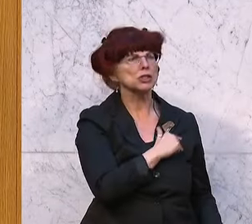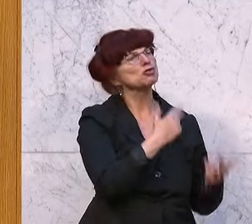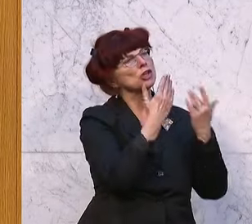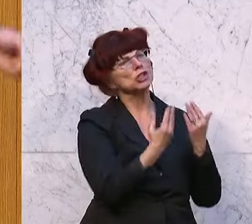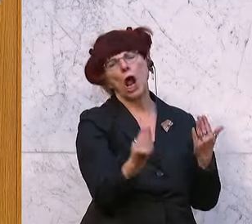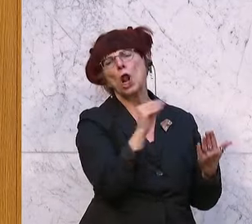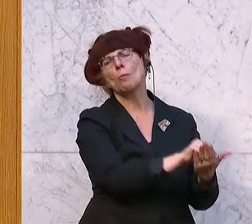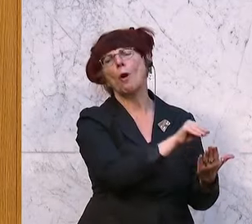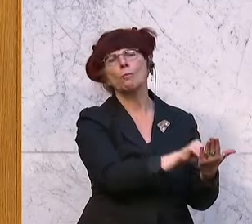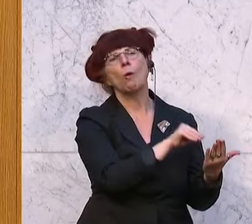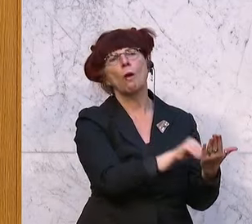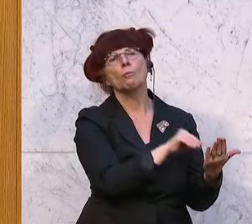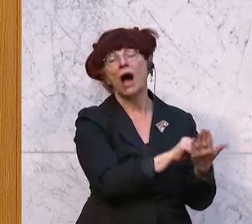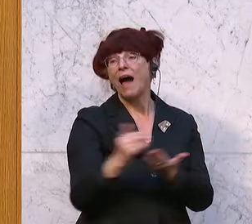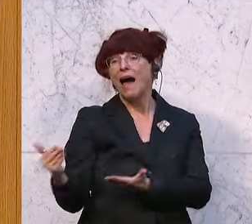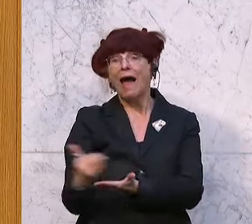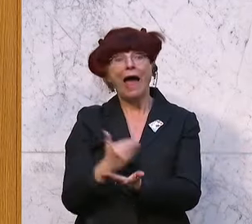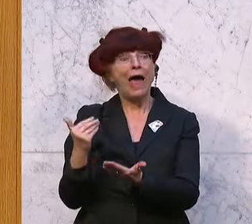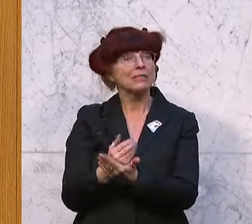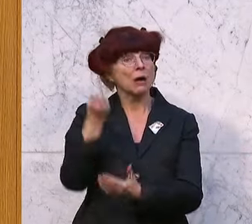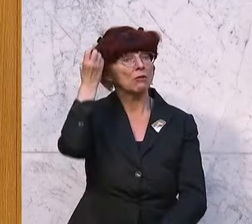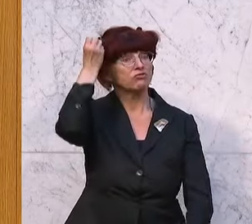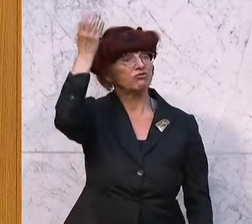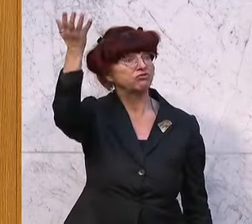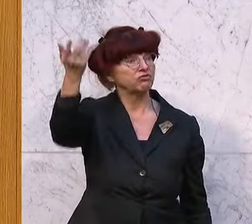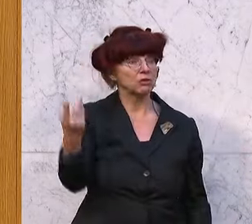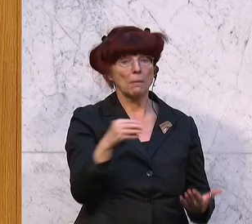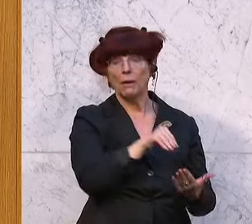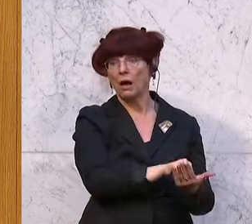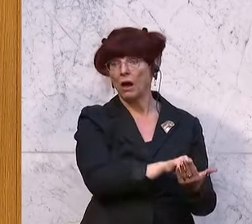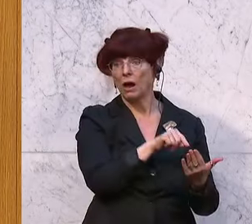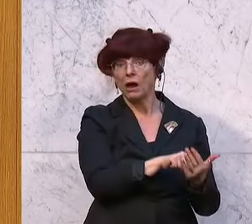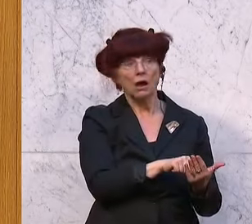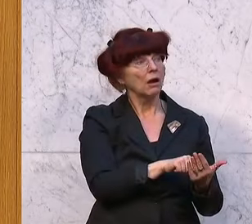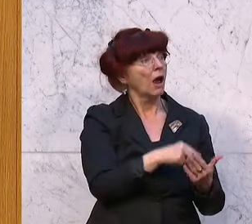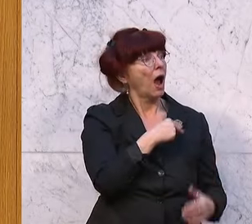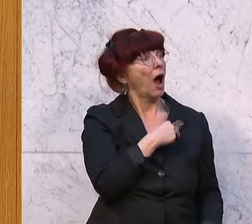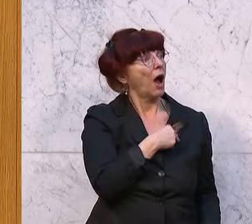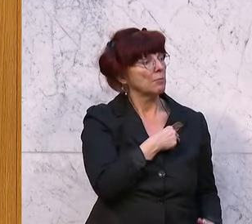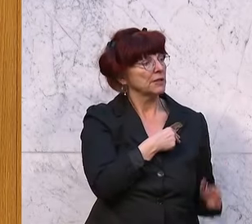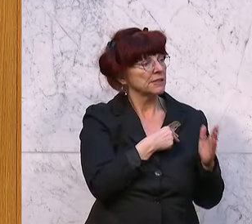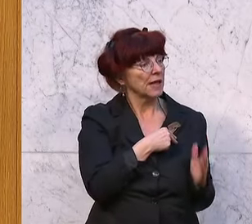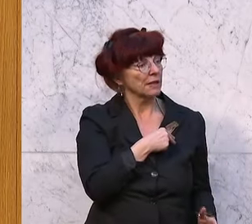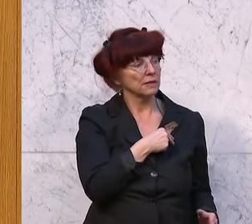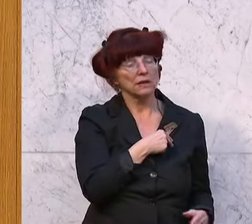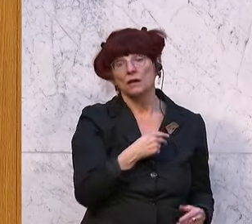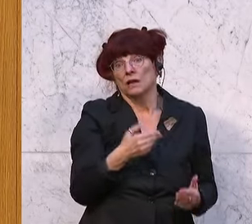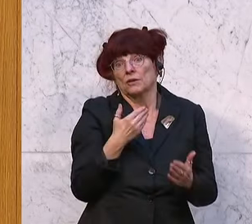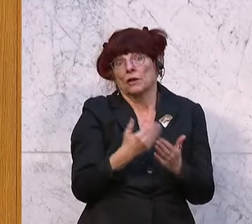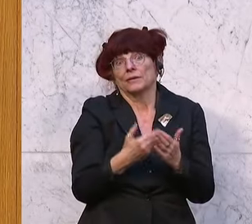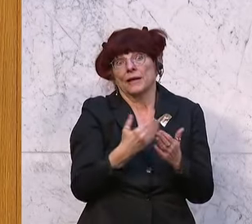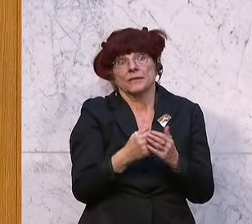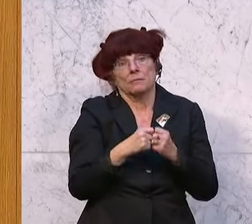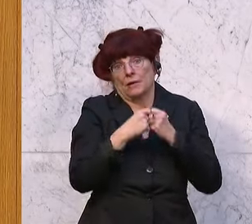eine geschrieben. Einnahmen, die reine Science Fiction sind, stehen da drinnen auf der Haben-Seite. Ja, da brauche ich mich doch nicht wundern, dass das alles